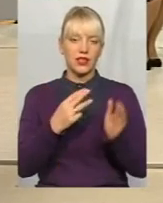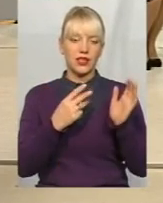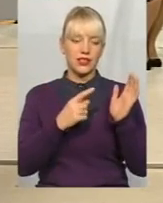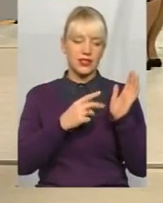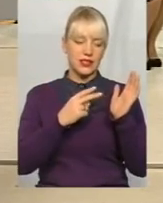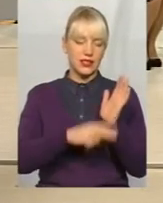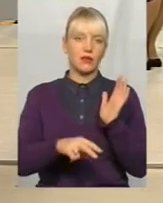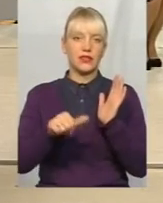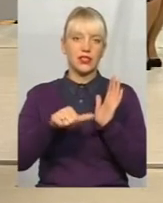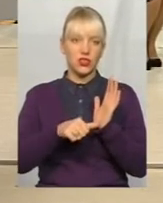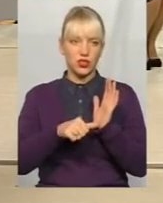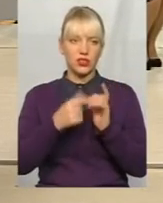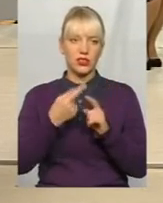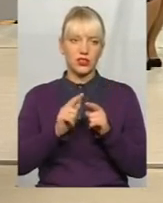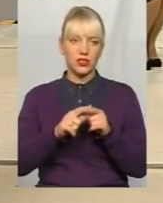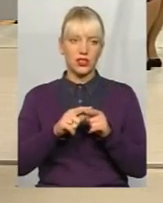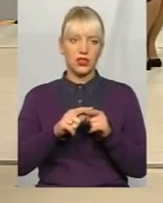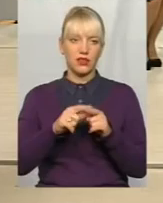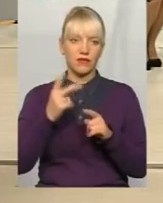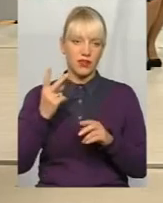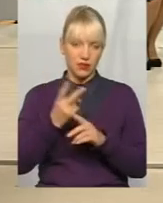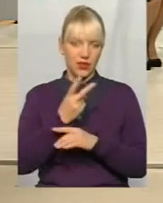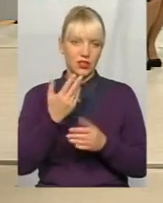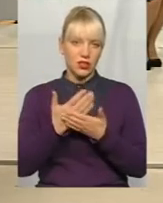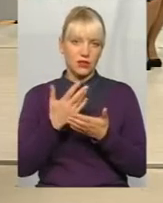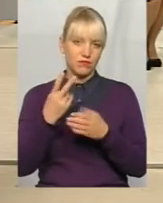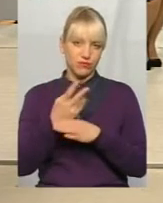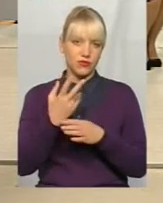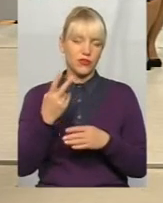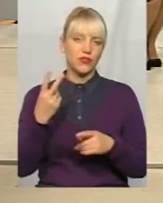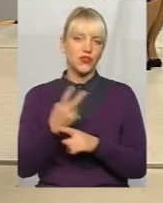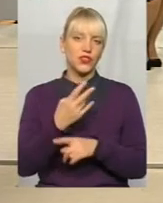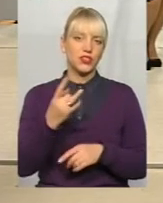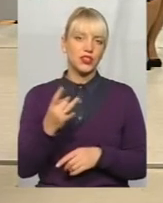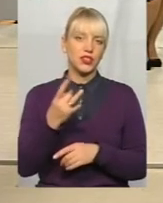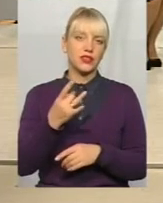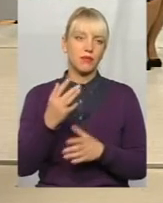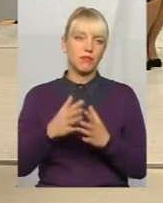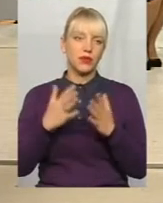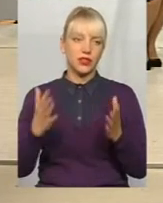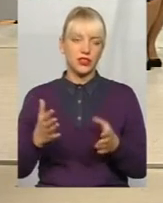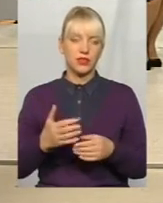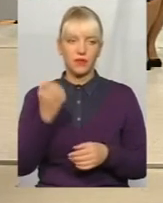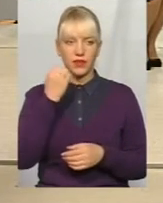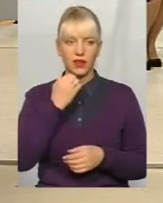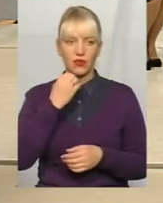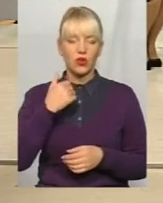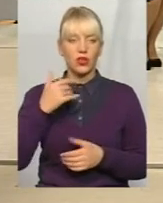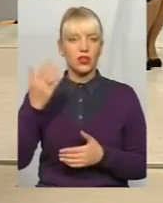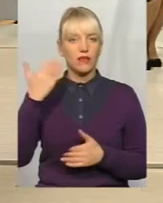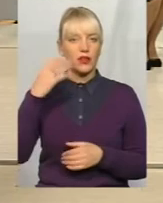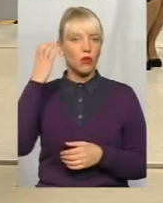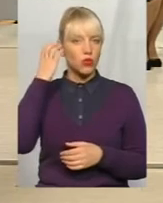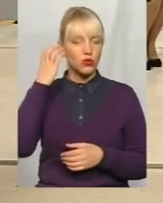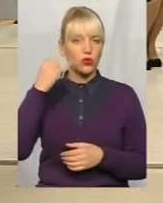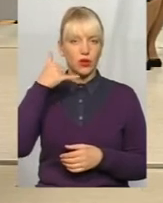гривень. Це вдвічі більше? вдвічі більше. Дякую, пані Віра, зараз давайте послухаємо ще